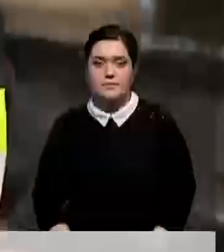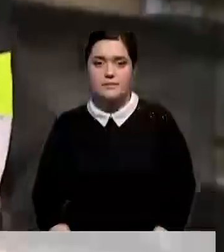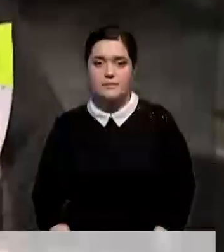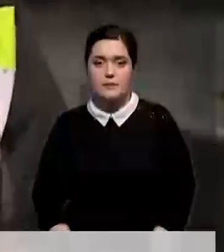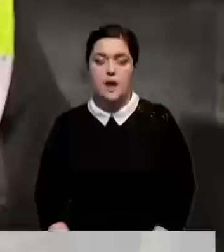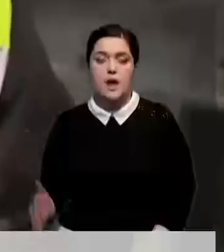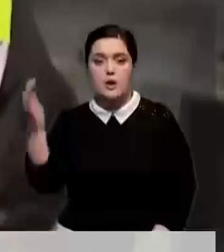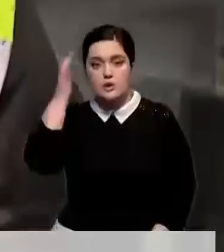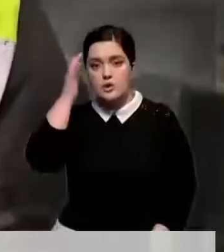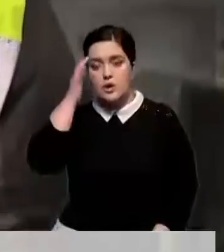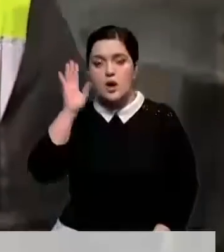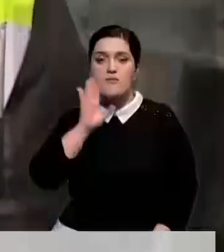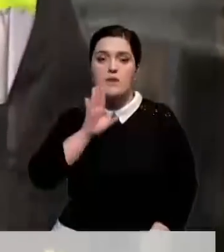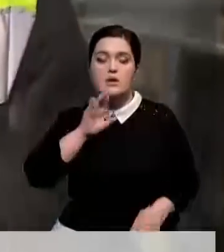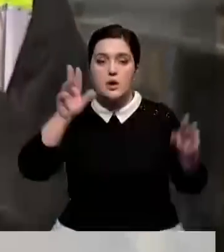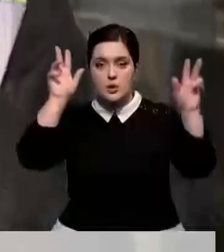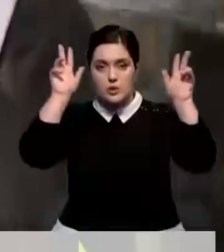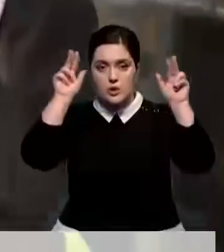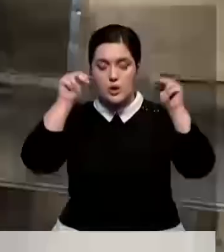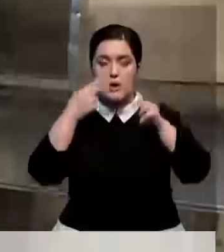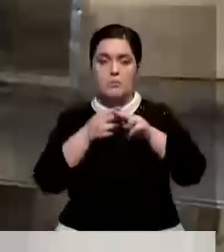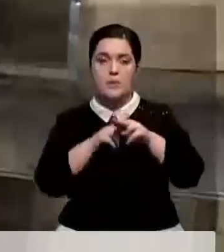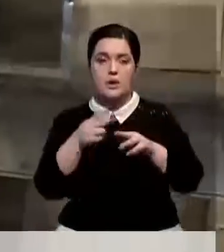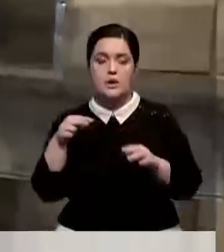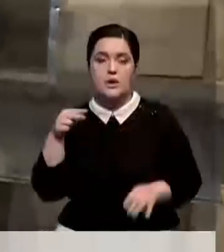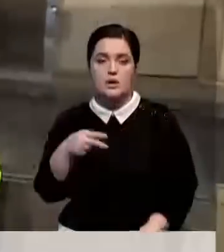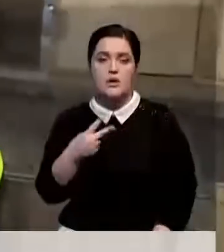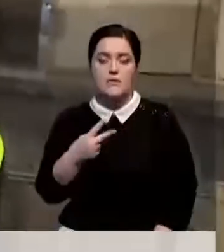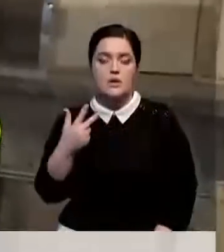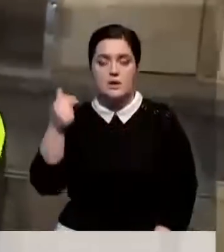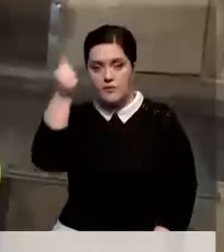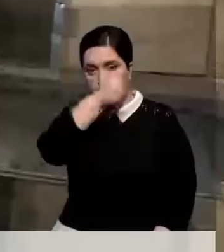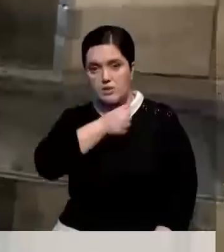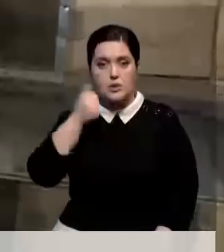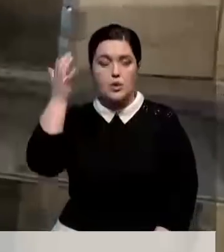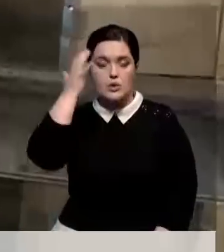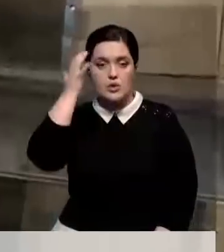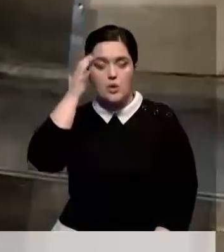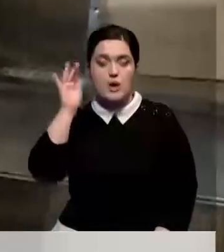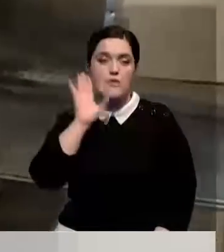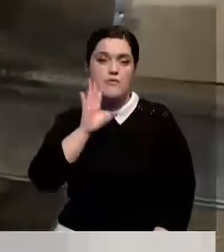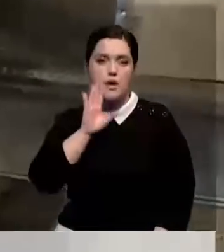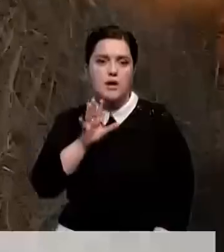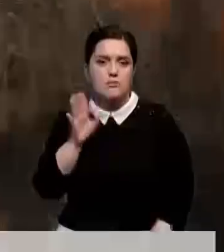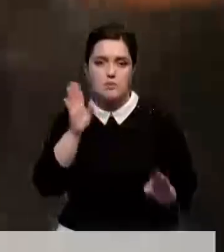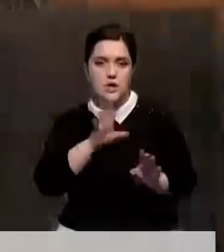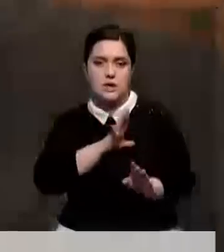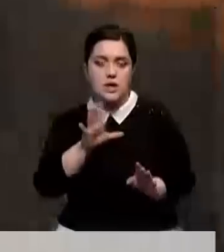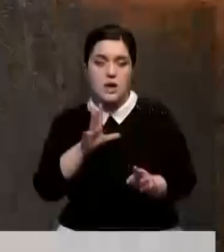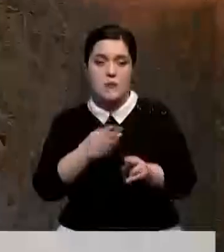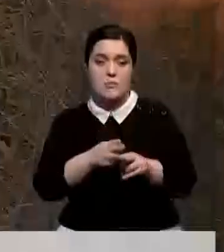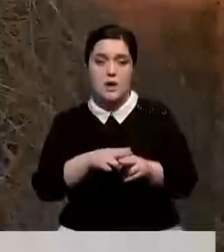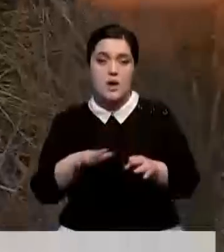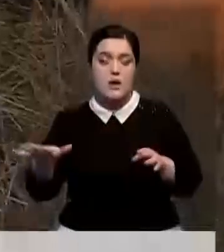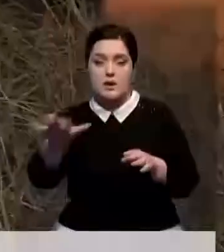Чёрный водяной кролик по китайскому календарю – покровитель 2023 года. Чёрных и водяных в природе не бывает. А ареал